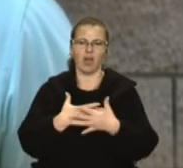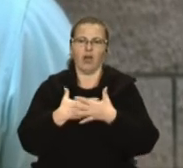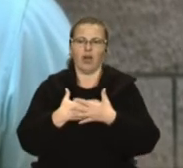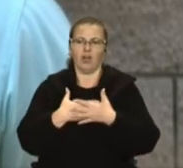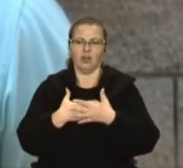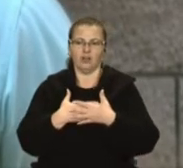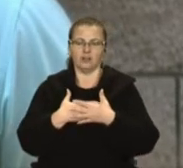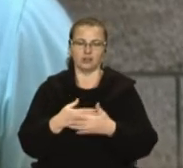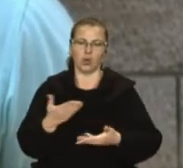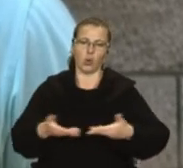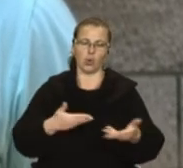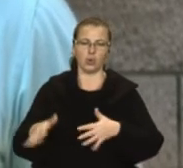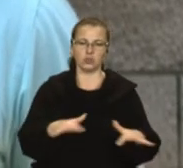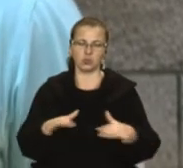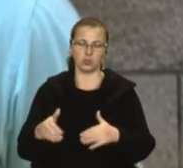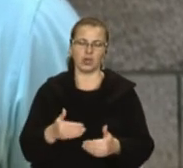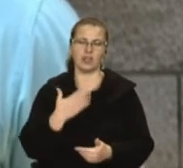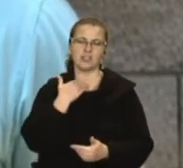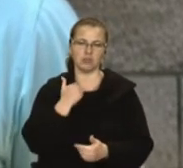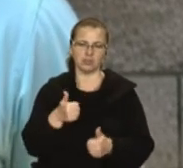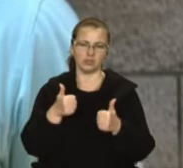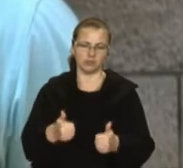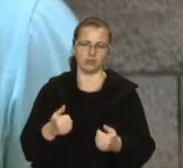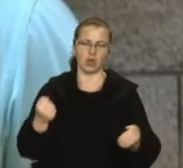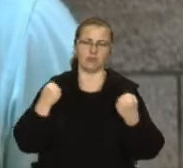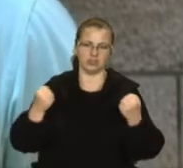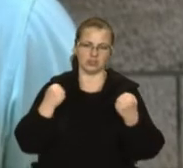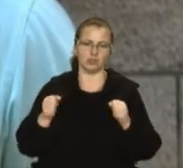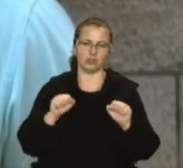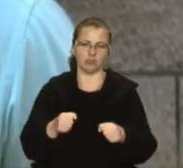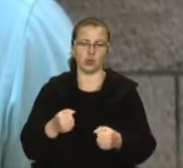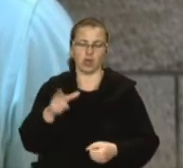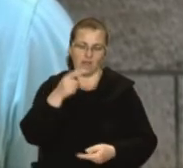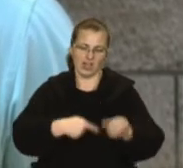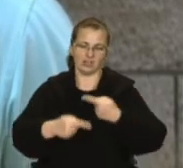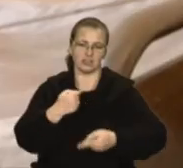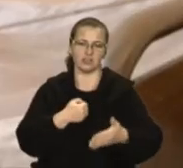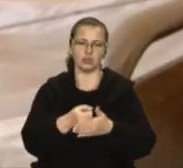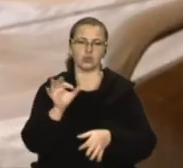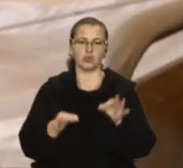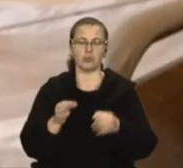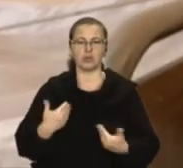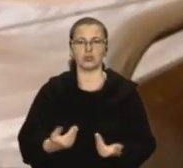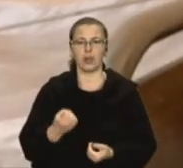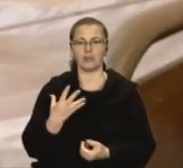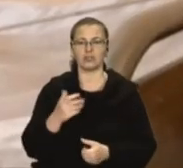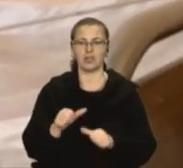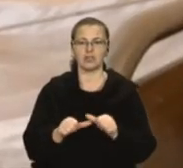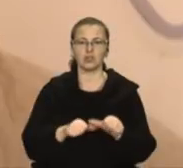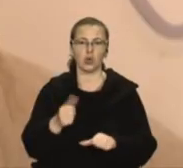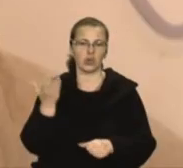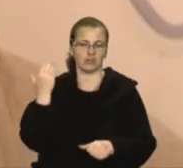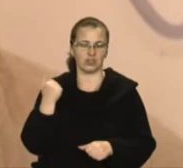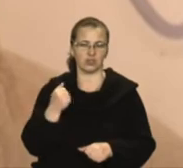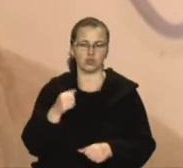входить, рухається, є добрий апетит, нормальні фізіологічні відправи. Тобто пацієнтка вертається до нормального життя. 15 років тому у Галини